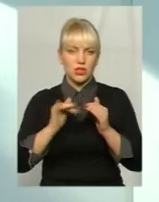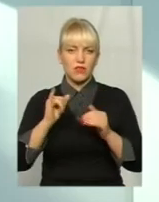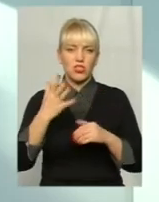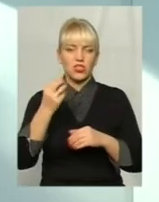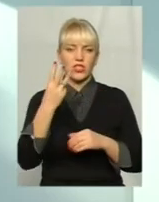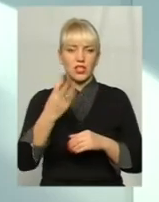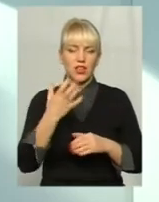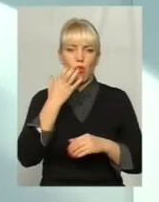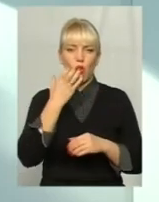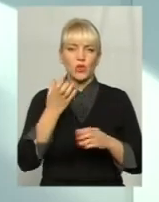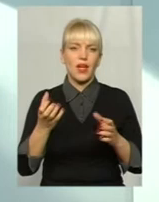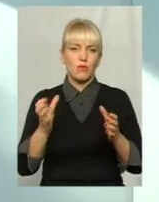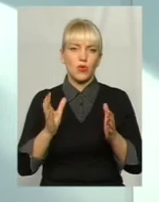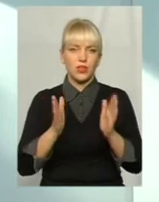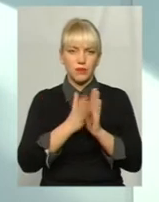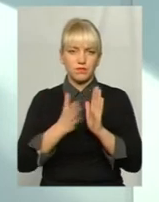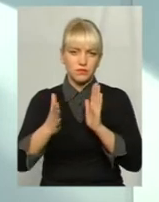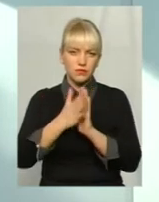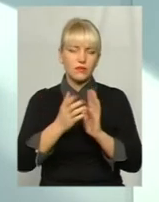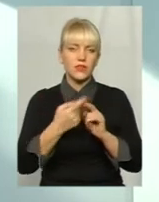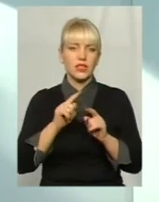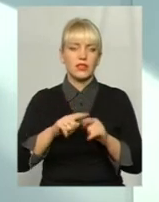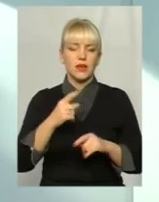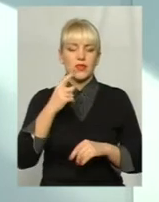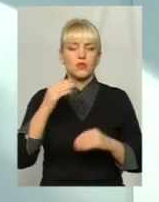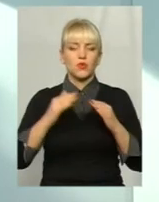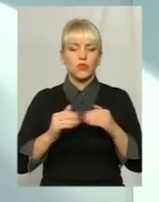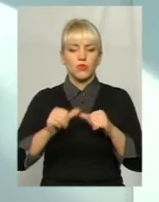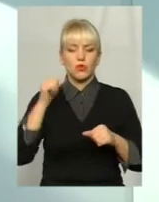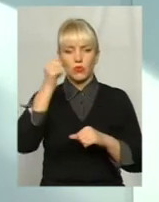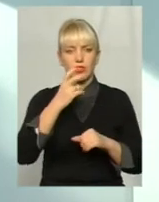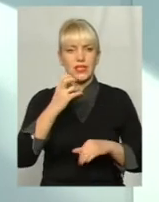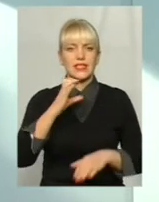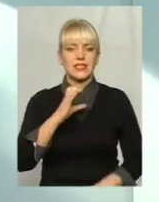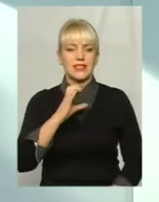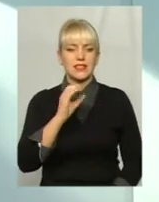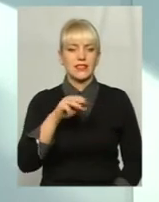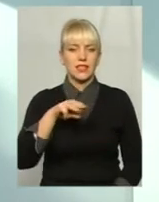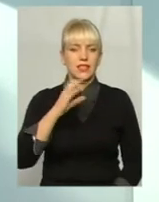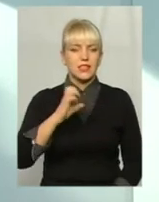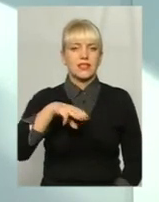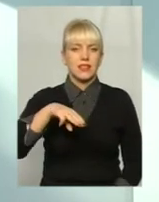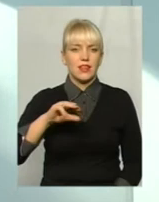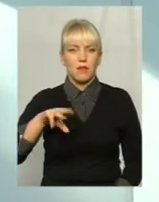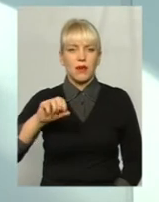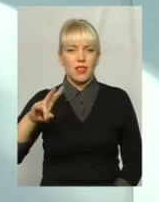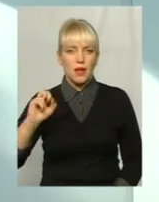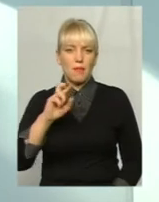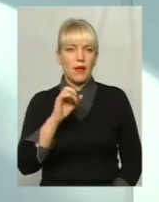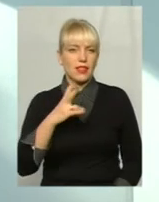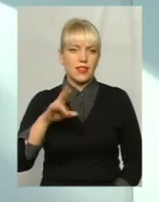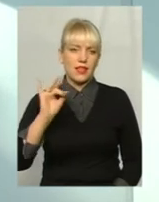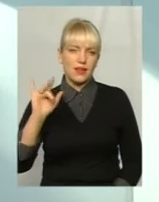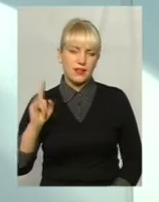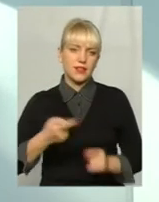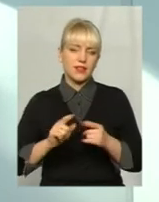утеплюються. Перший будинок був минулого року по Степану Бандери. І за минулий опальний сезон,